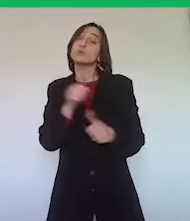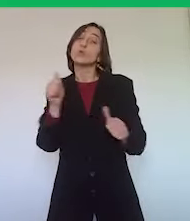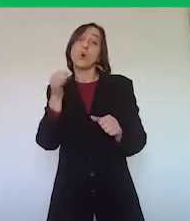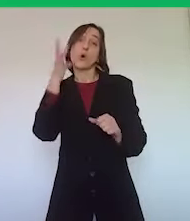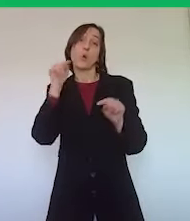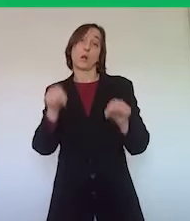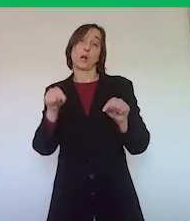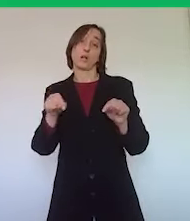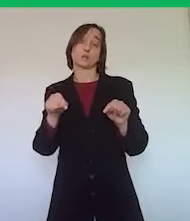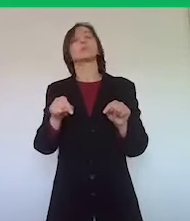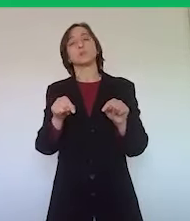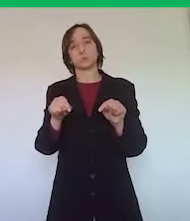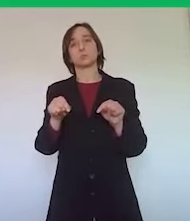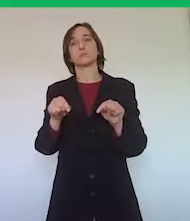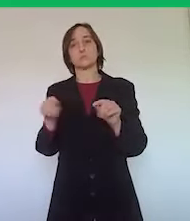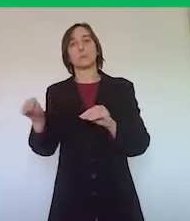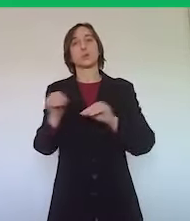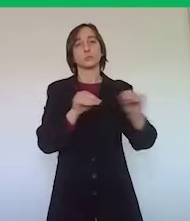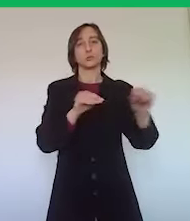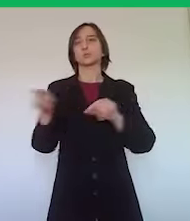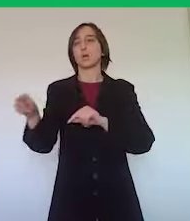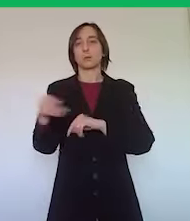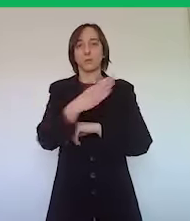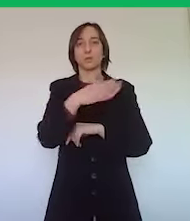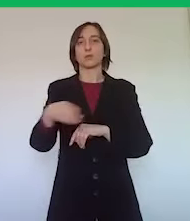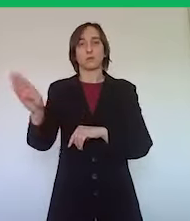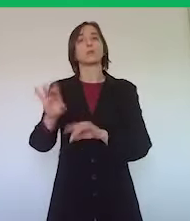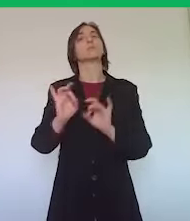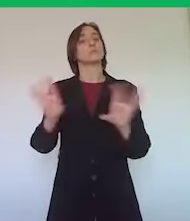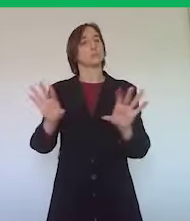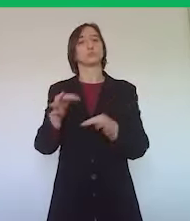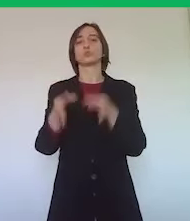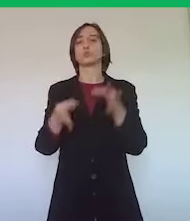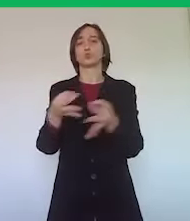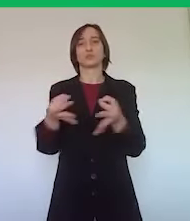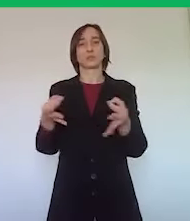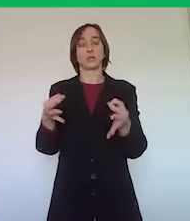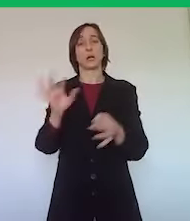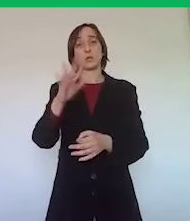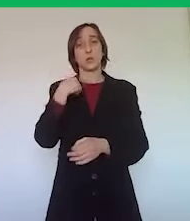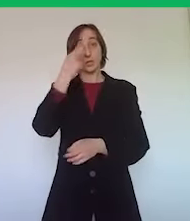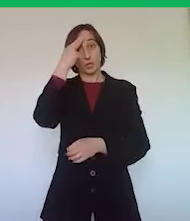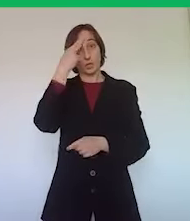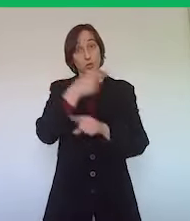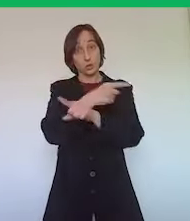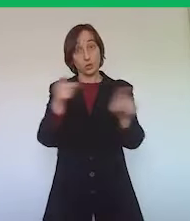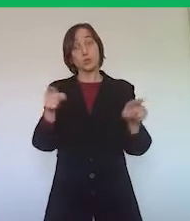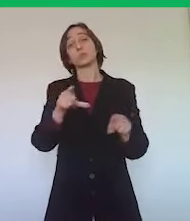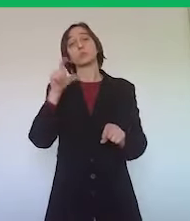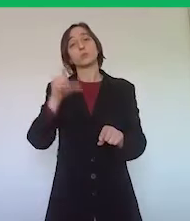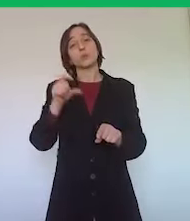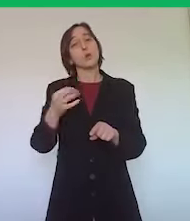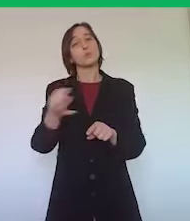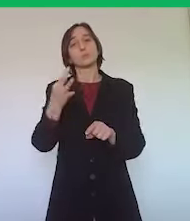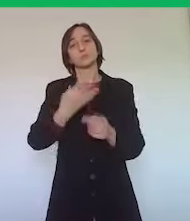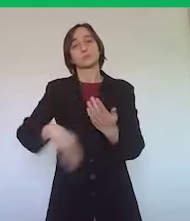questo caso può essere giustificato lo spostamento. Naturalmente ricordo a tutti che bisogna avere con sé